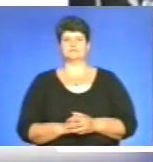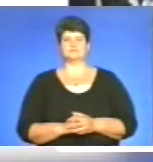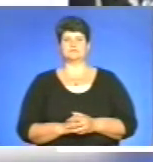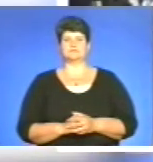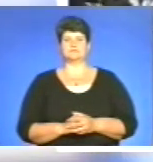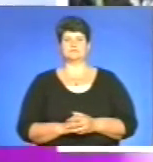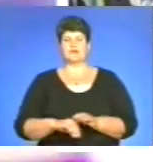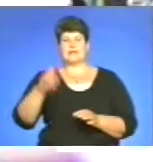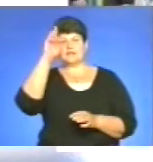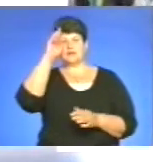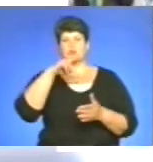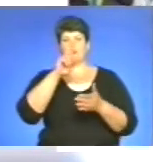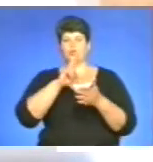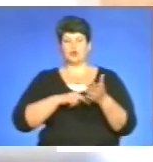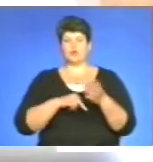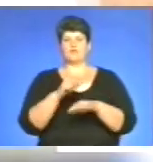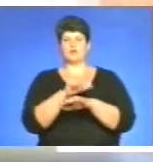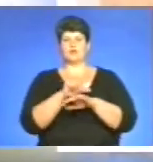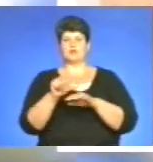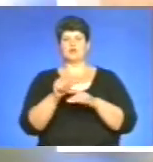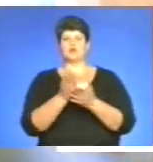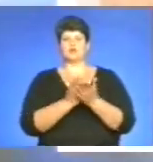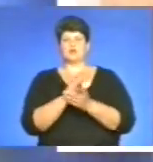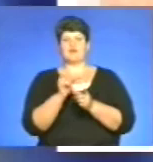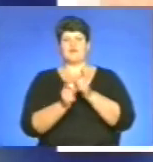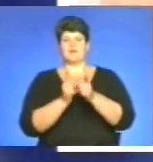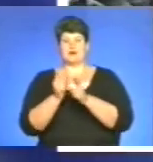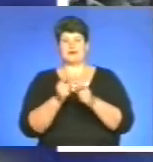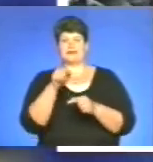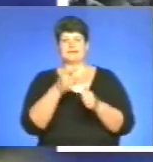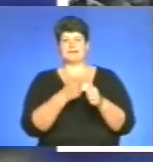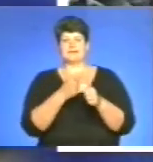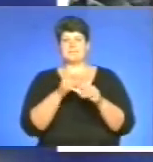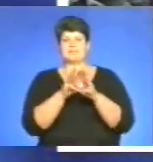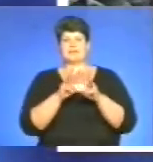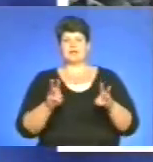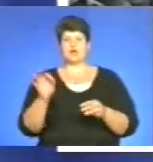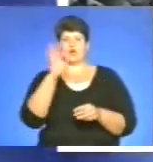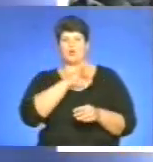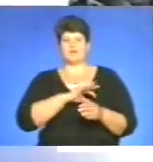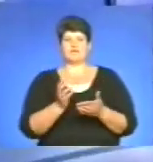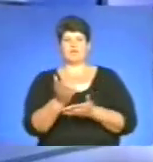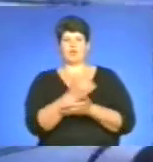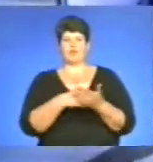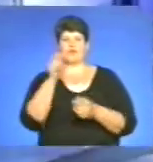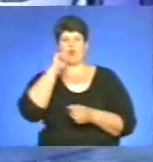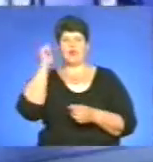Державну податкову і митну службу реформували. Нова назва – Міністерство доходів і зборів України.